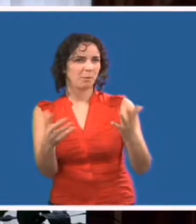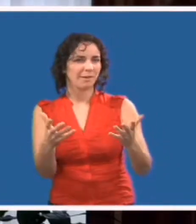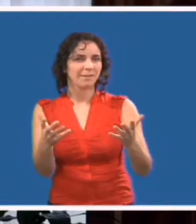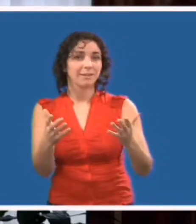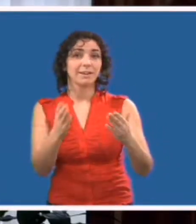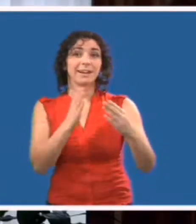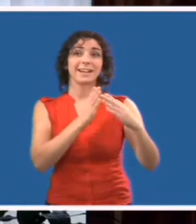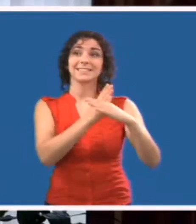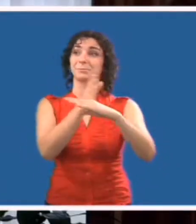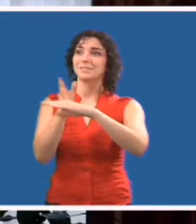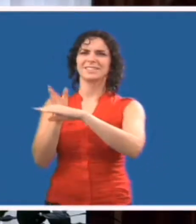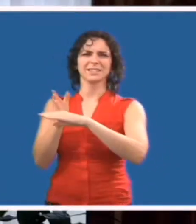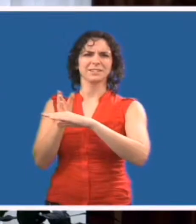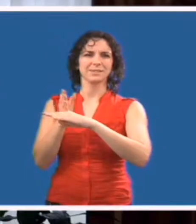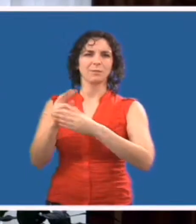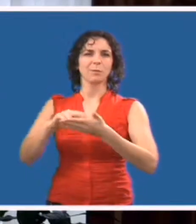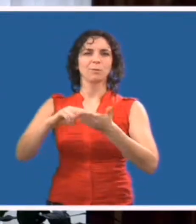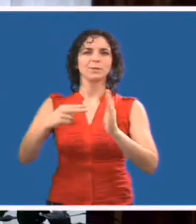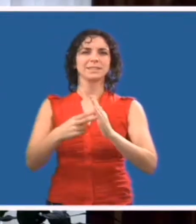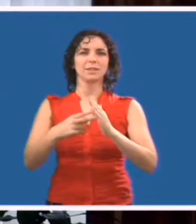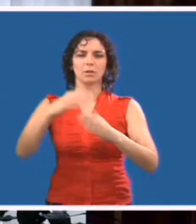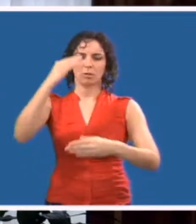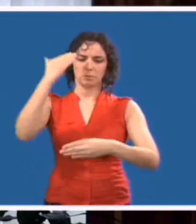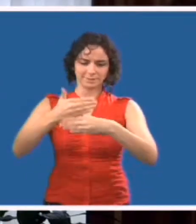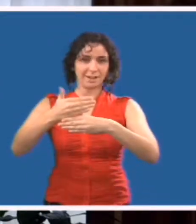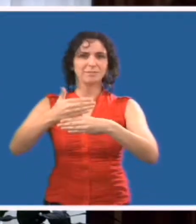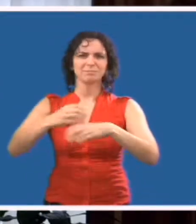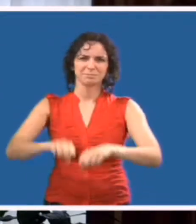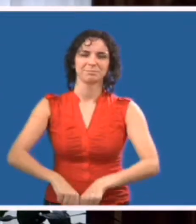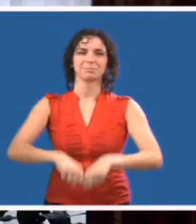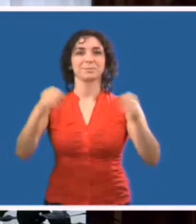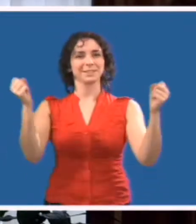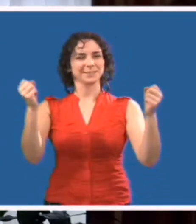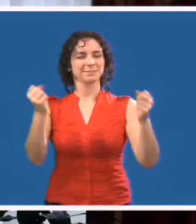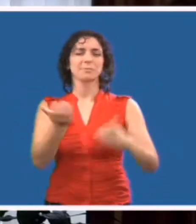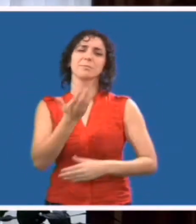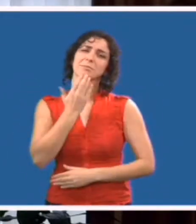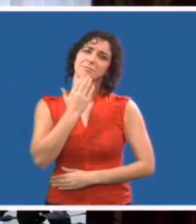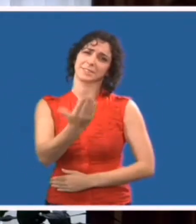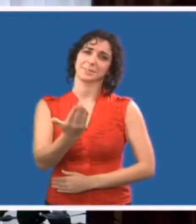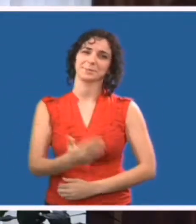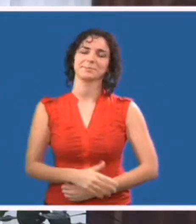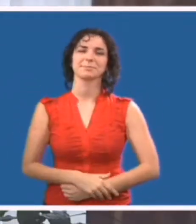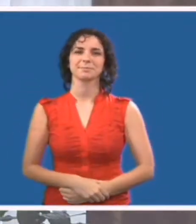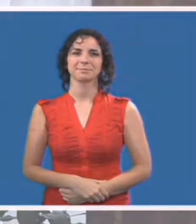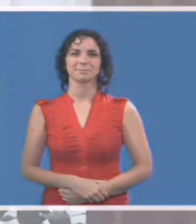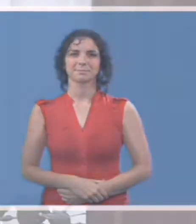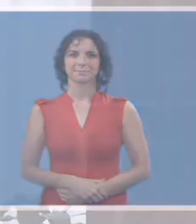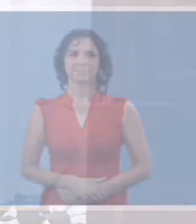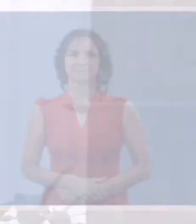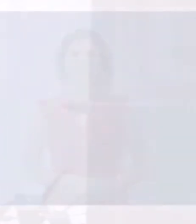'accessibilité permet à tous et à toutes de se réaliser pleinement. Merci.